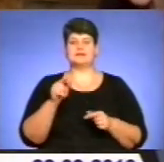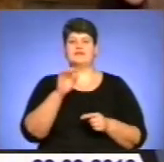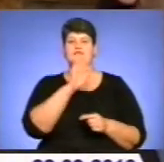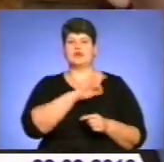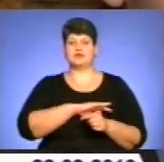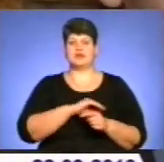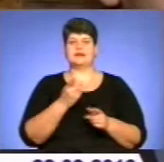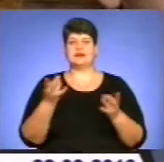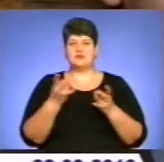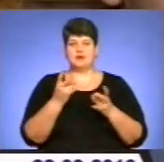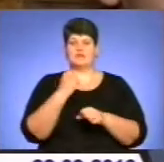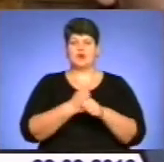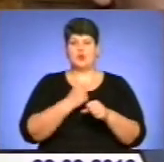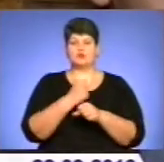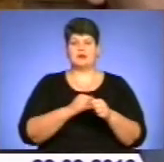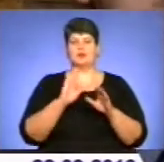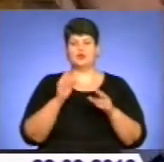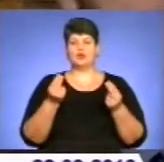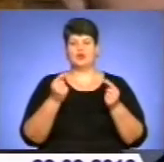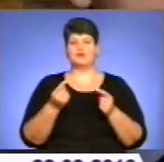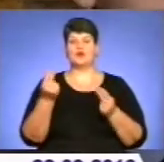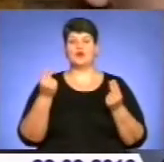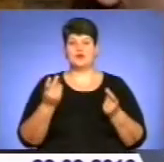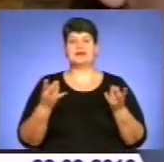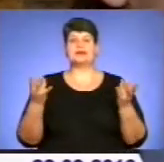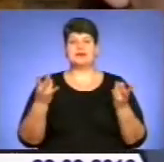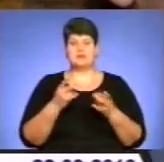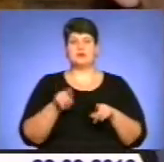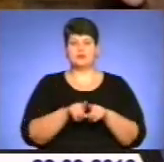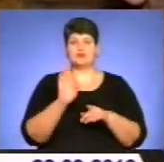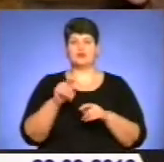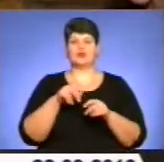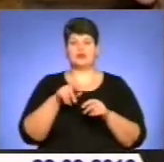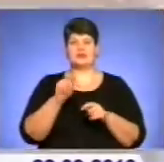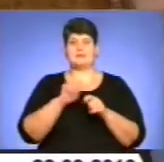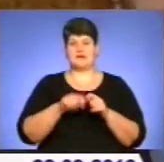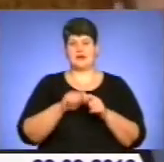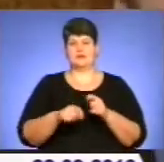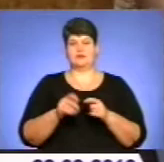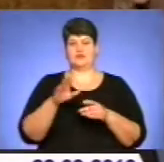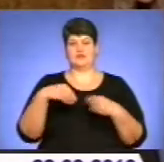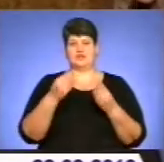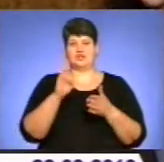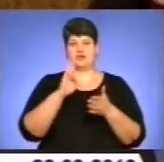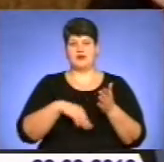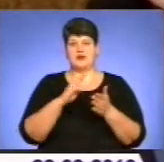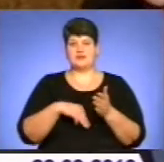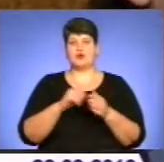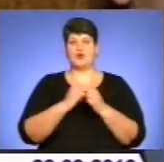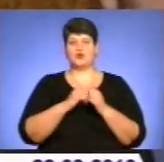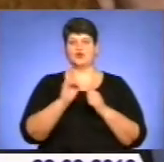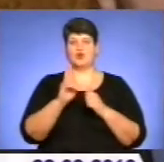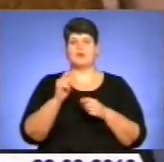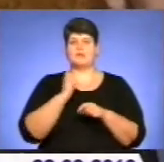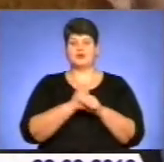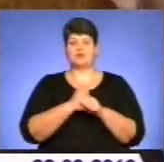розвитку з підприємством, які також будуть коштувати грошей і які теж будуть ходити, перевіряти, накладати штрафи. Умовно кажучи, на кожного, працює, буде по два,